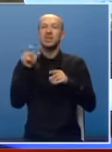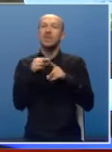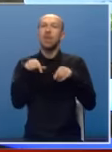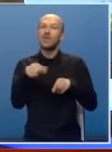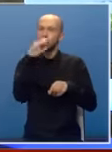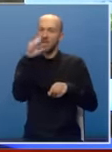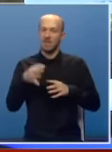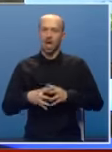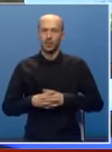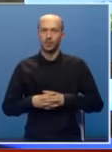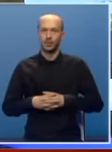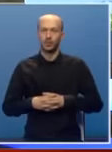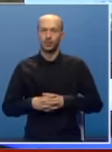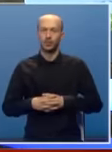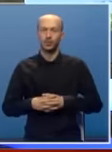ovim pitanjima?